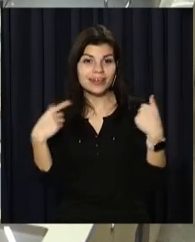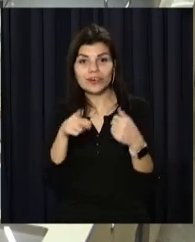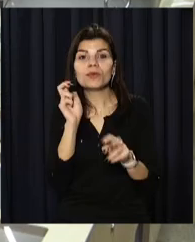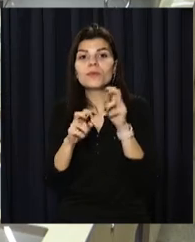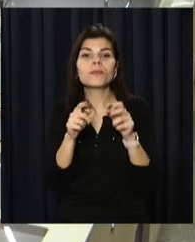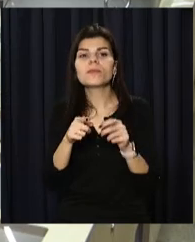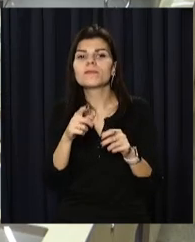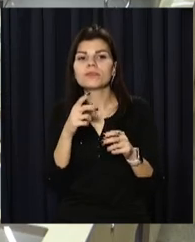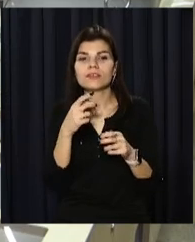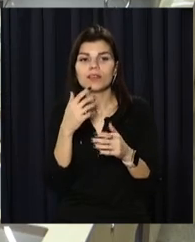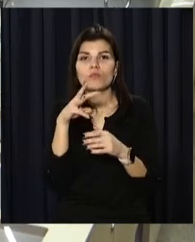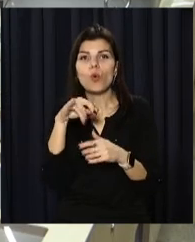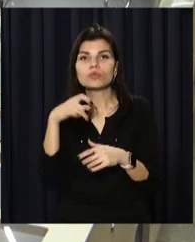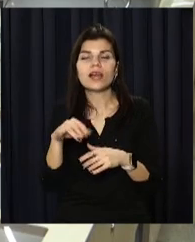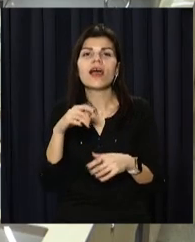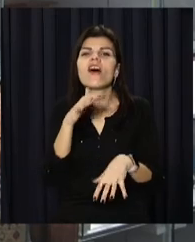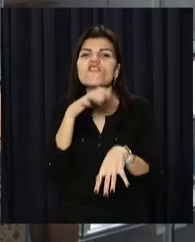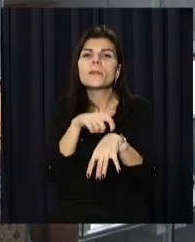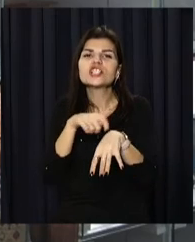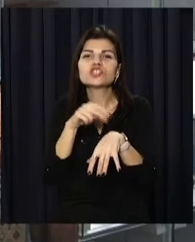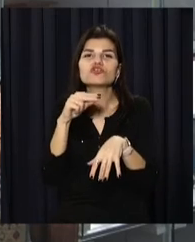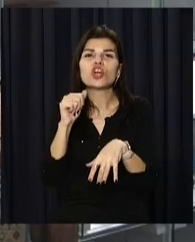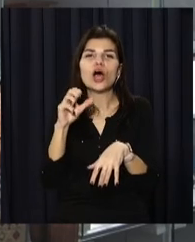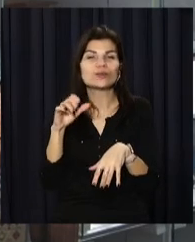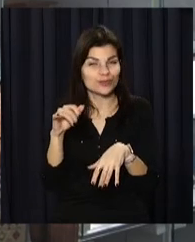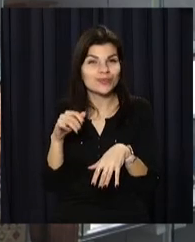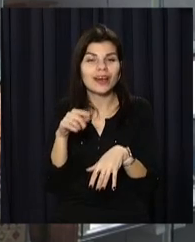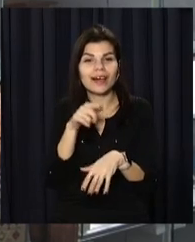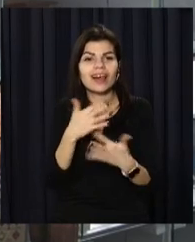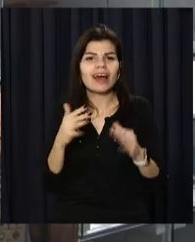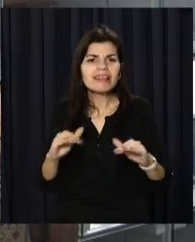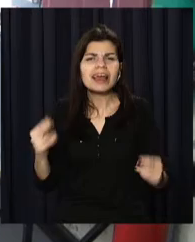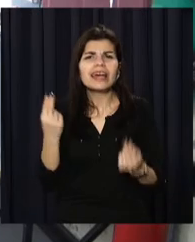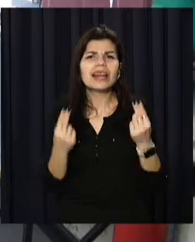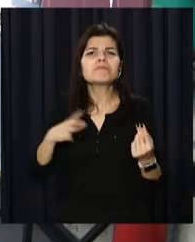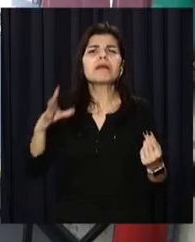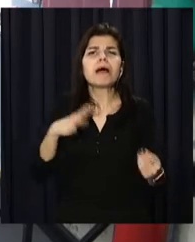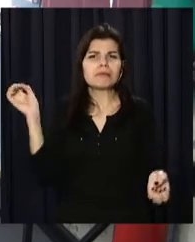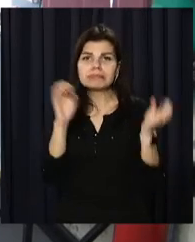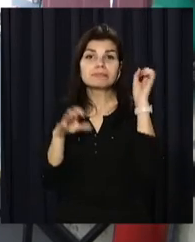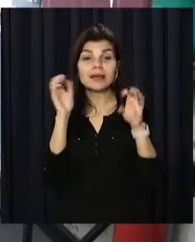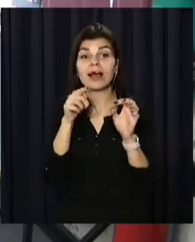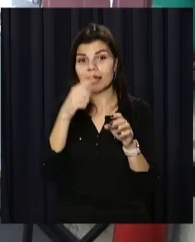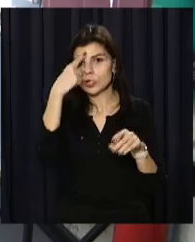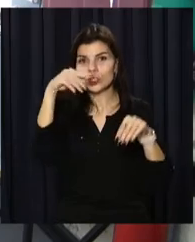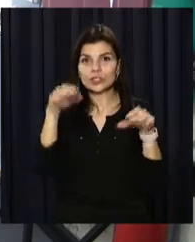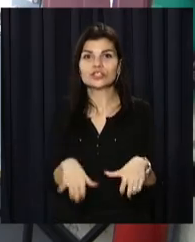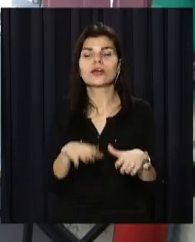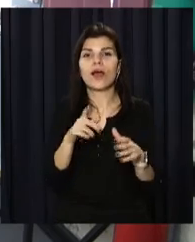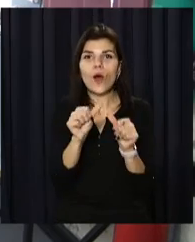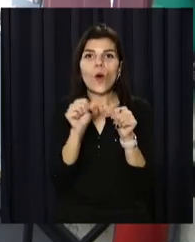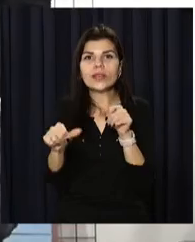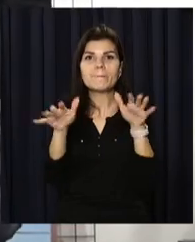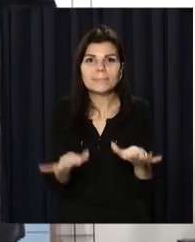сюди потрапили з колекції музею «Машини часу». До нього постійно несли дитячі іграшки. Тому власники музею вирішили знайти їм